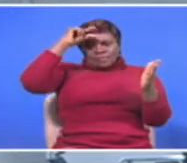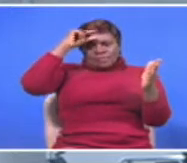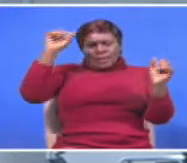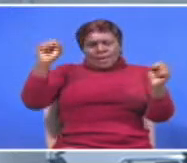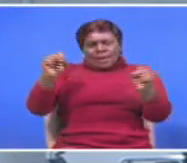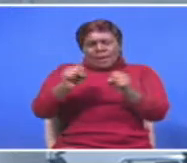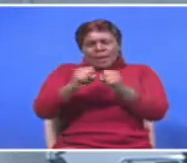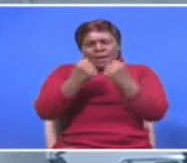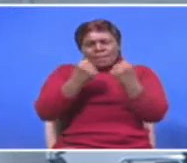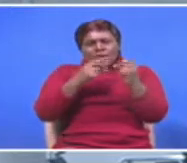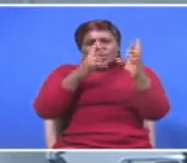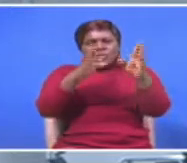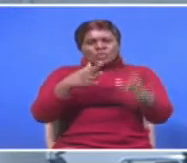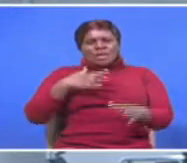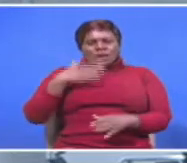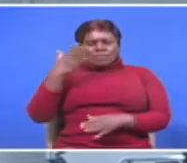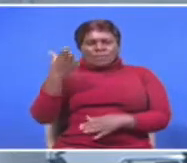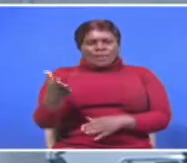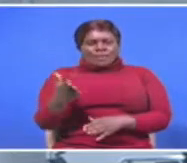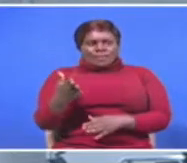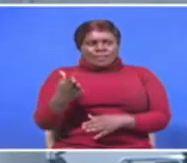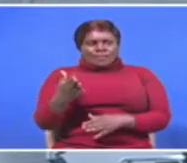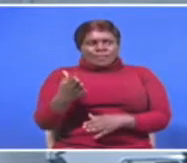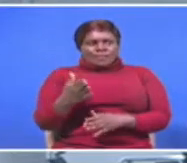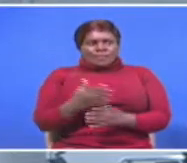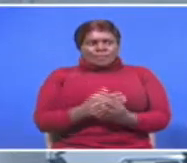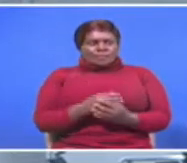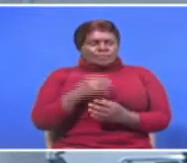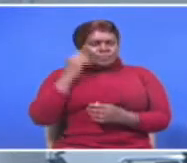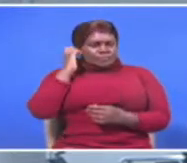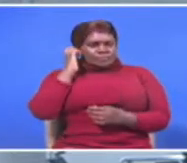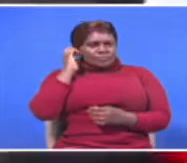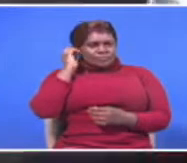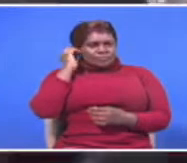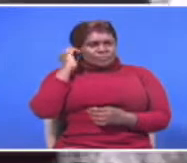Mbao ya lihudhuriwa na mwana habaru ya tuomaso la kisiyasa, David Muthoka.